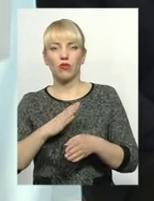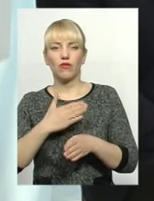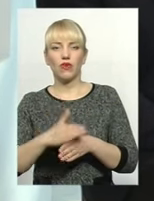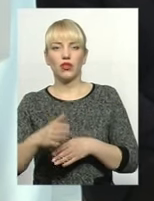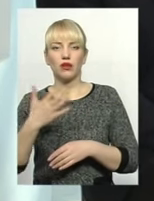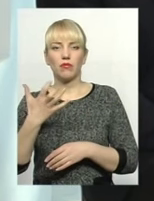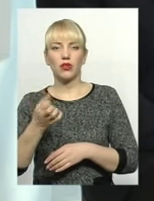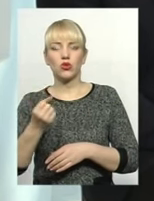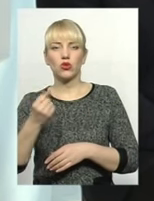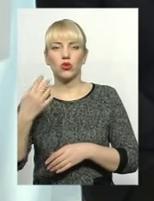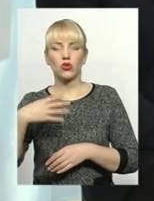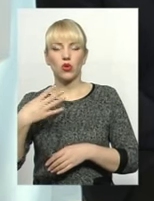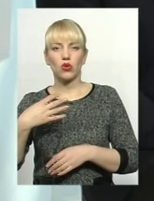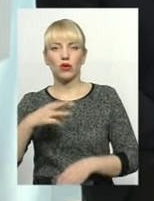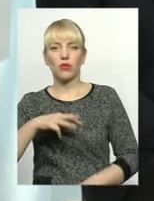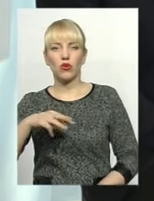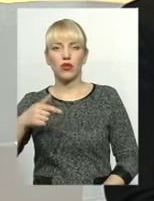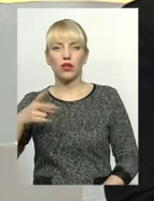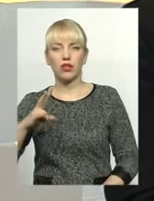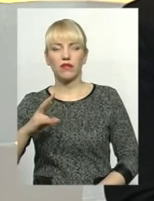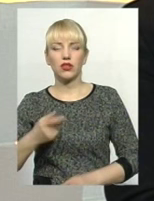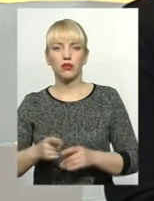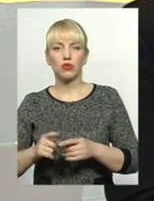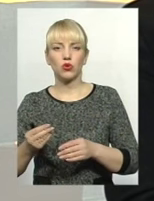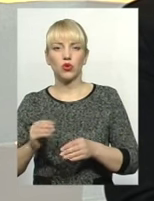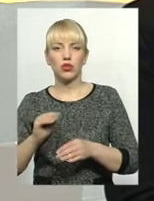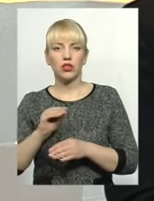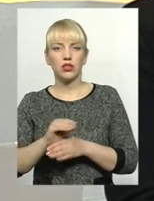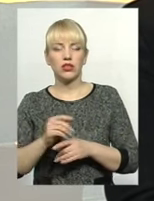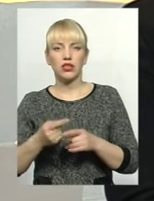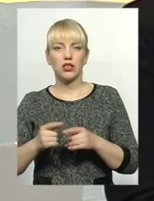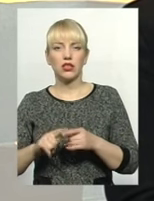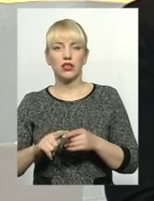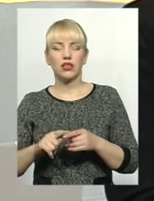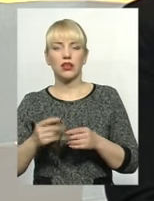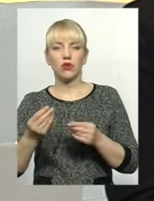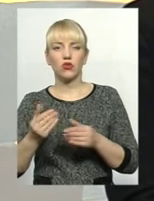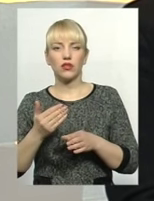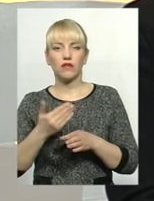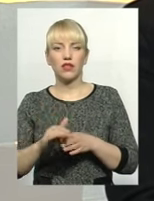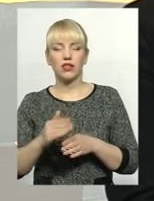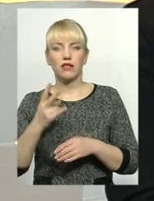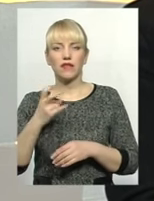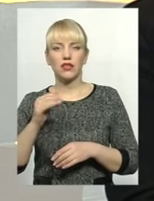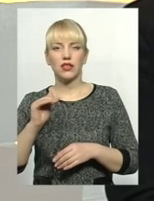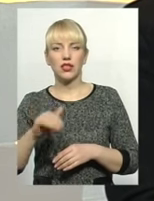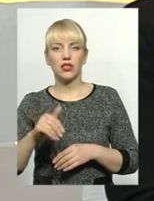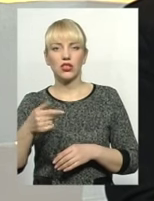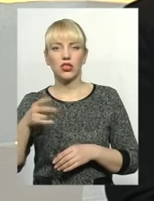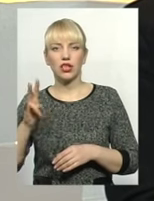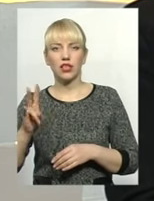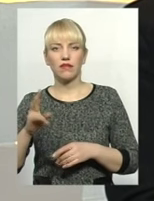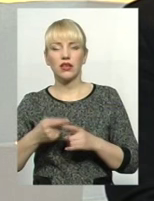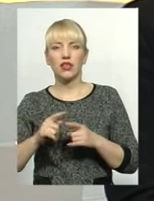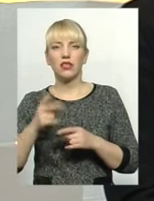стабляційної дотації. Справа в тім, що зараз виділено тільки 200 тисяч, тобто